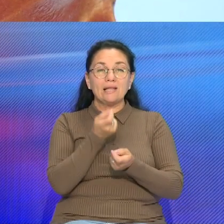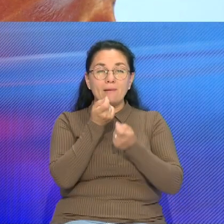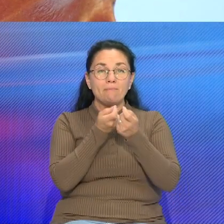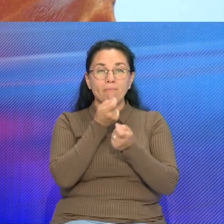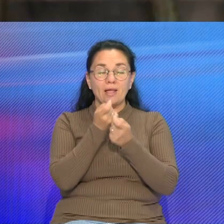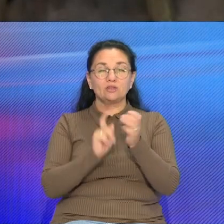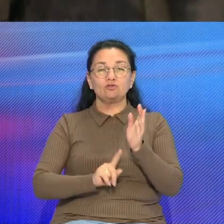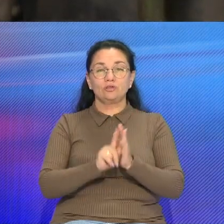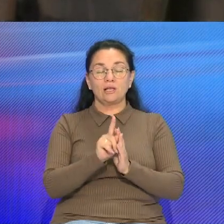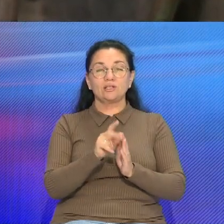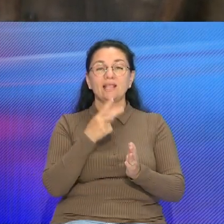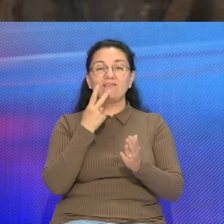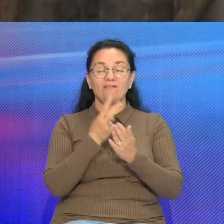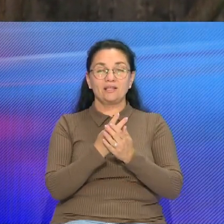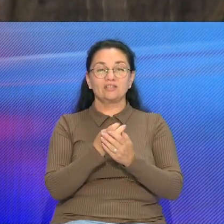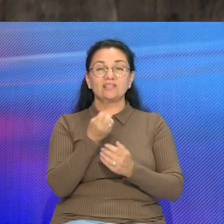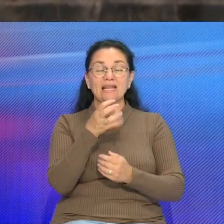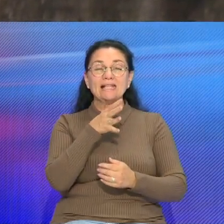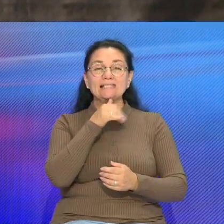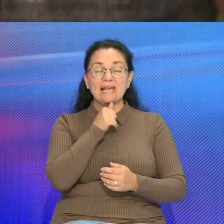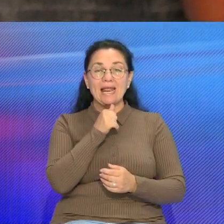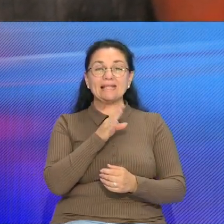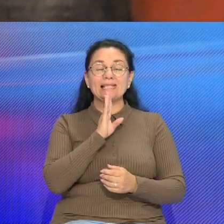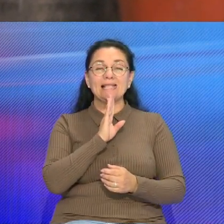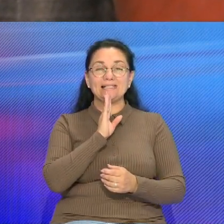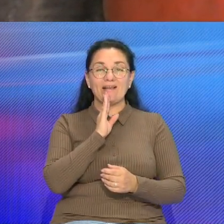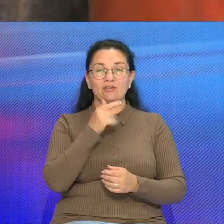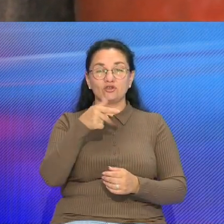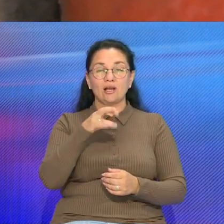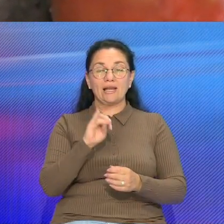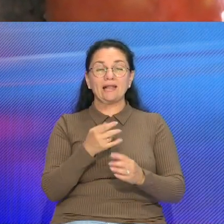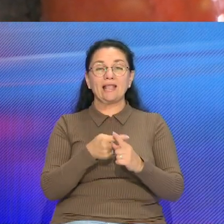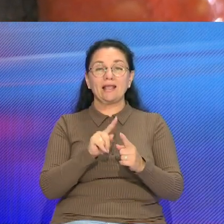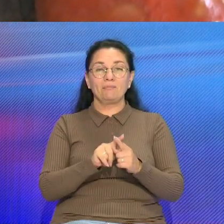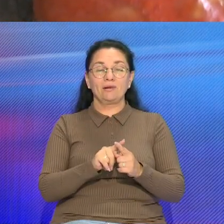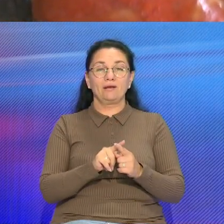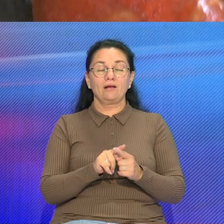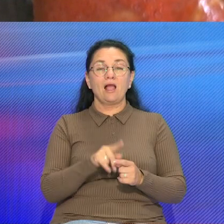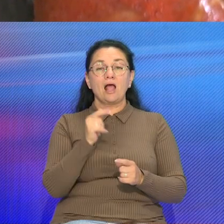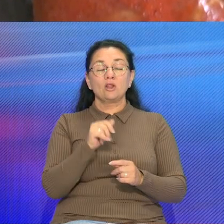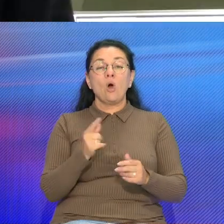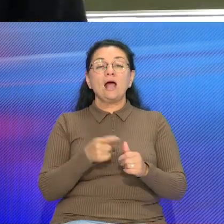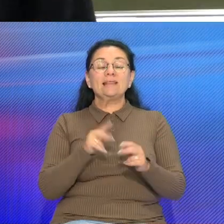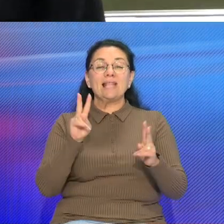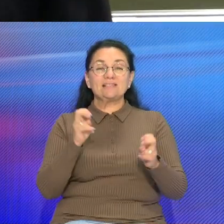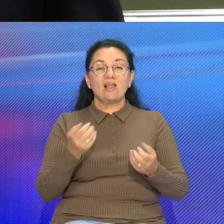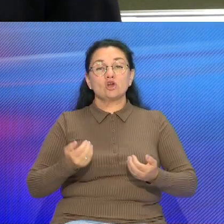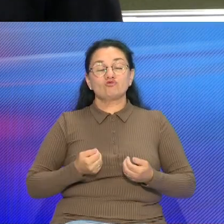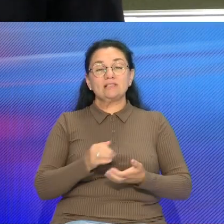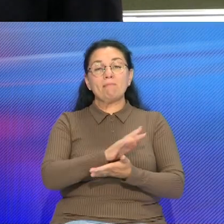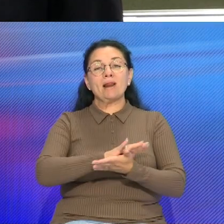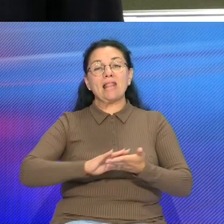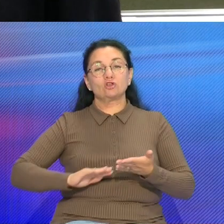знаходишь символы У руках 13-годовой девчинки глина и палива набыли гучанне Оно называется «Житё протягивается», потому что маги